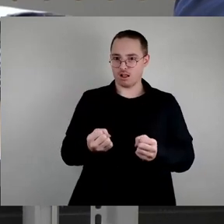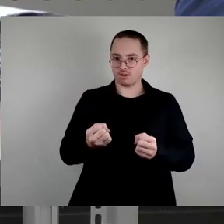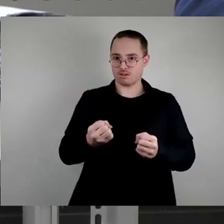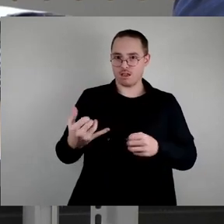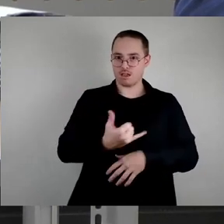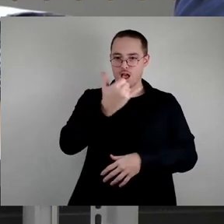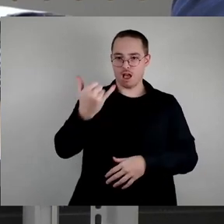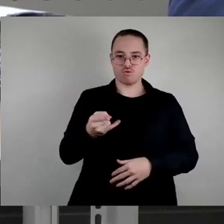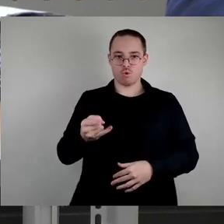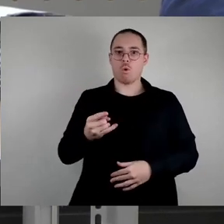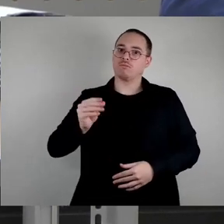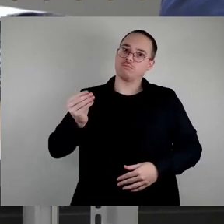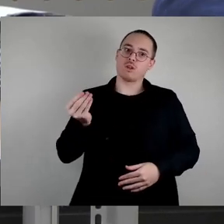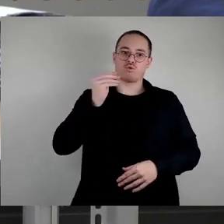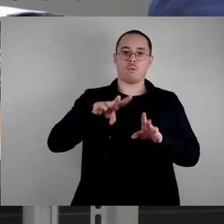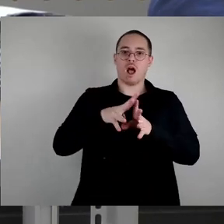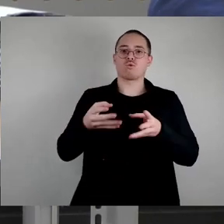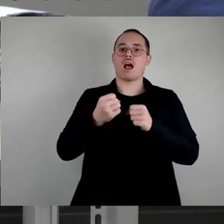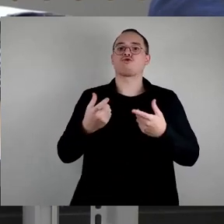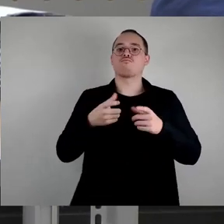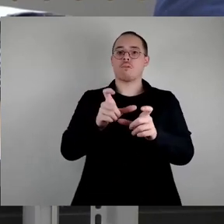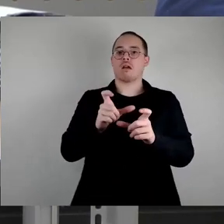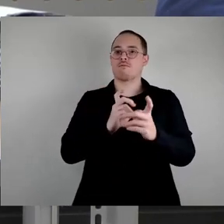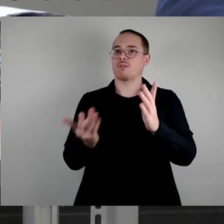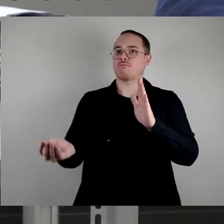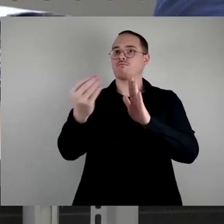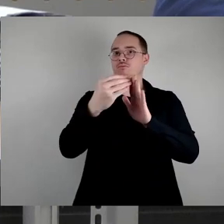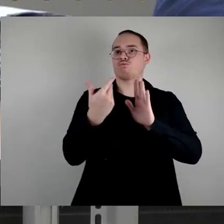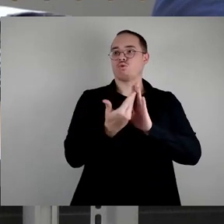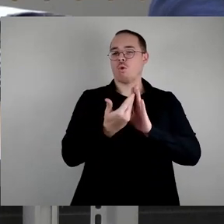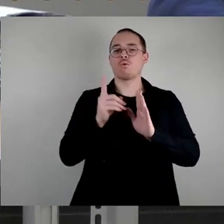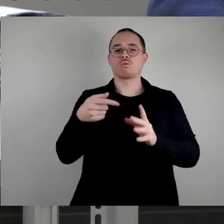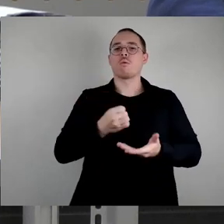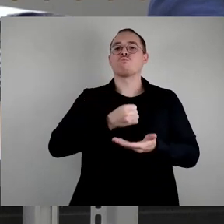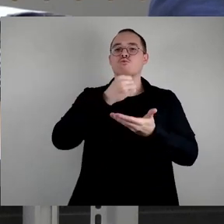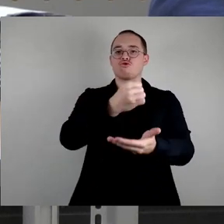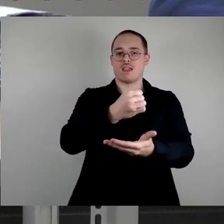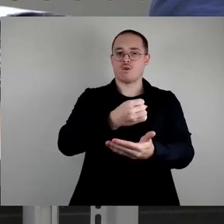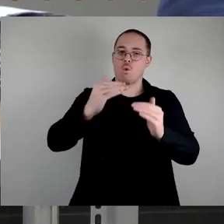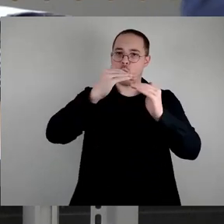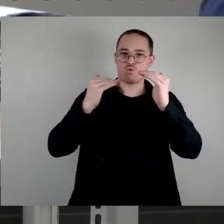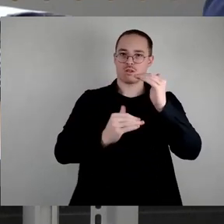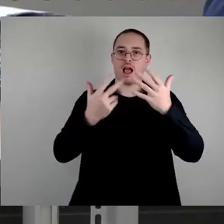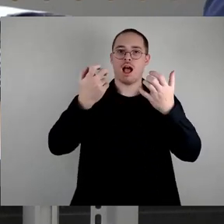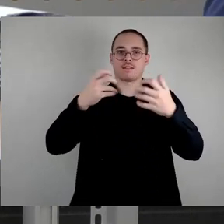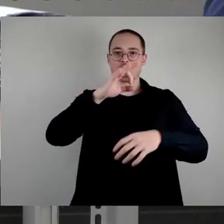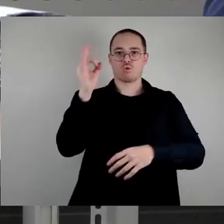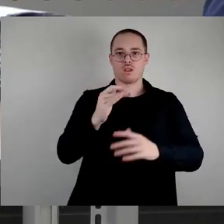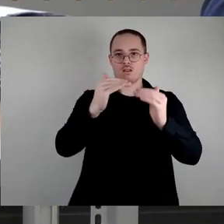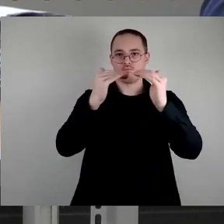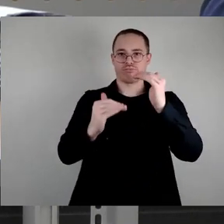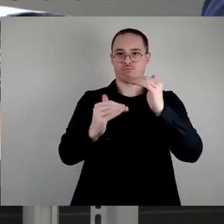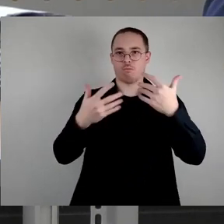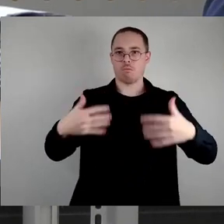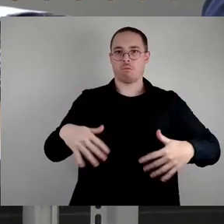wieder bei den Stadtbezirksbeiräten das Budget auf 80 Prozent herabgesetzt hat. In diesem Sinne bedanke ich mich für diesen